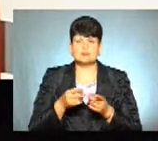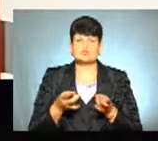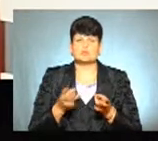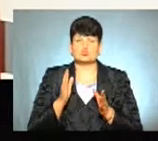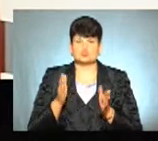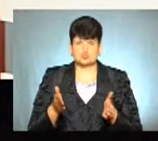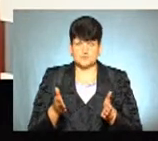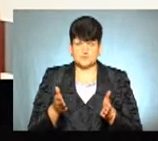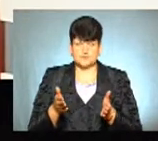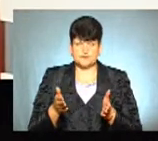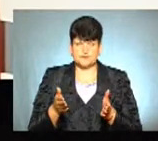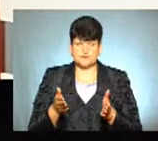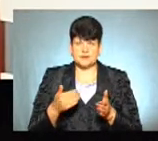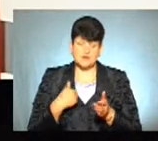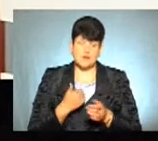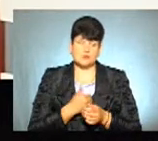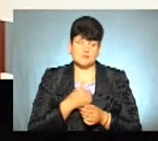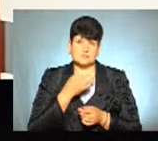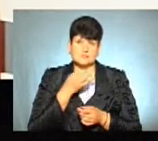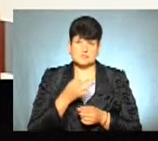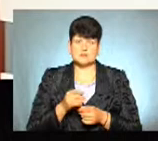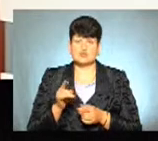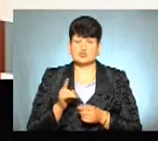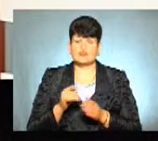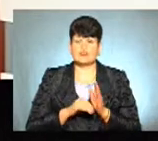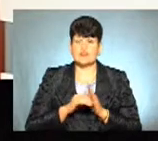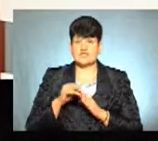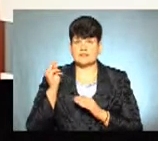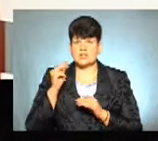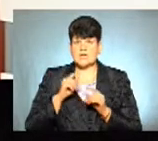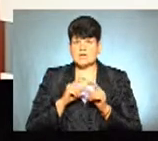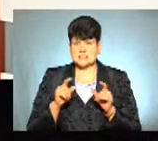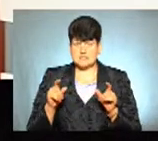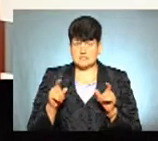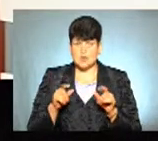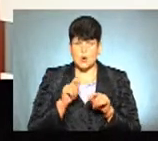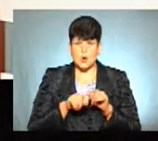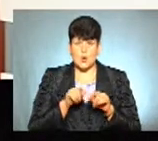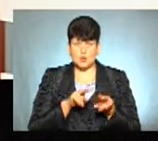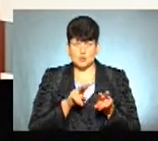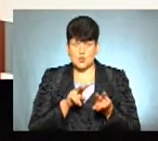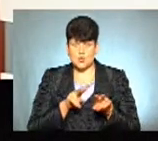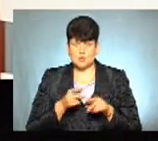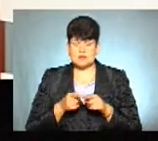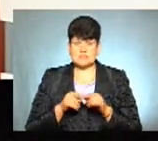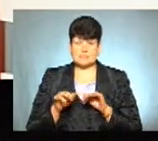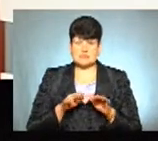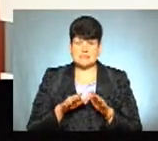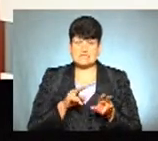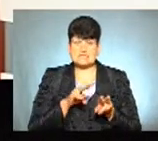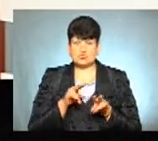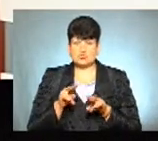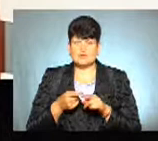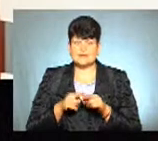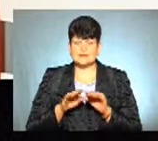буде. І я вам хочу сказати, що вищі навчальні заклади контролюють цей процес, слідкують за такими